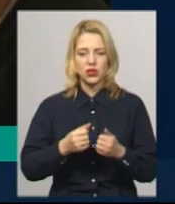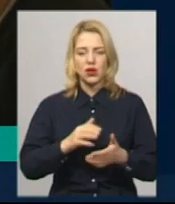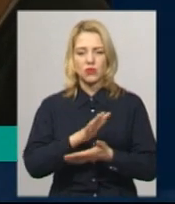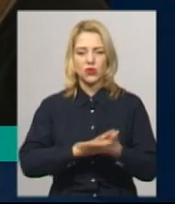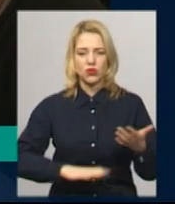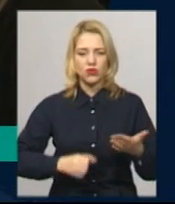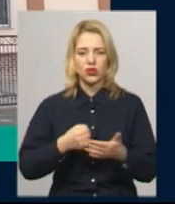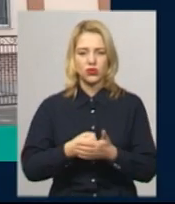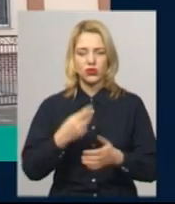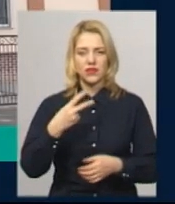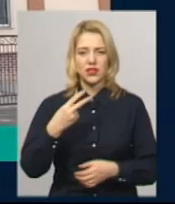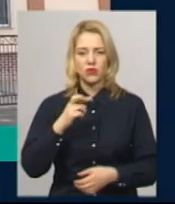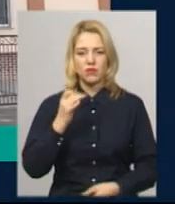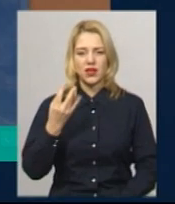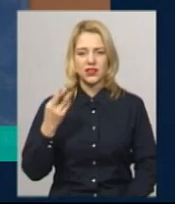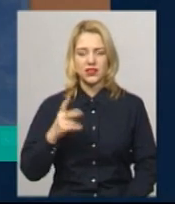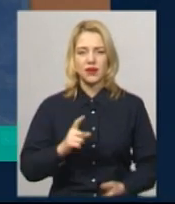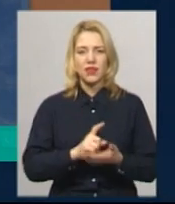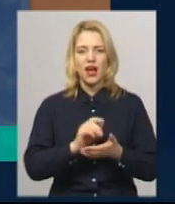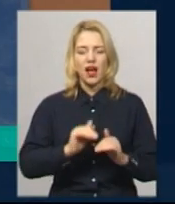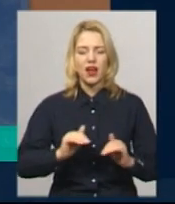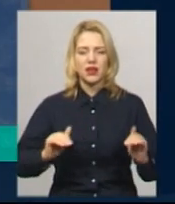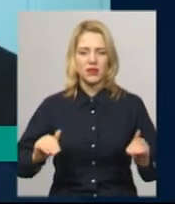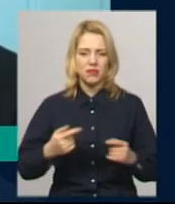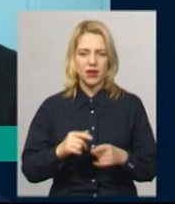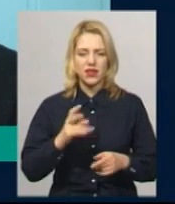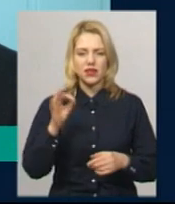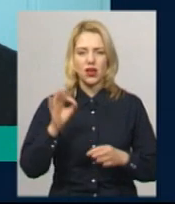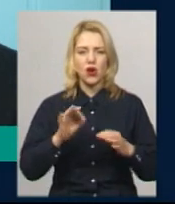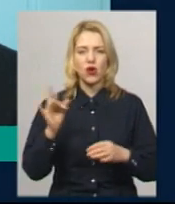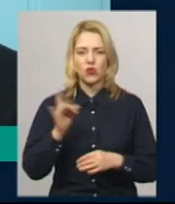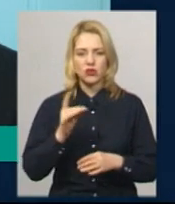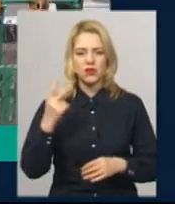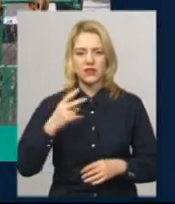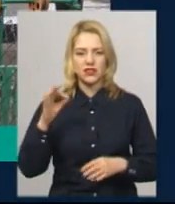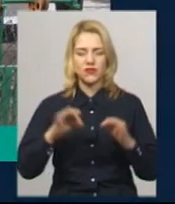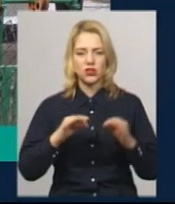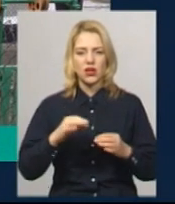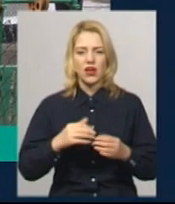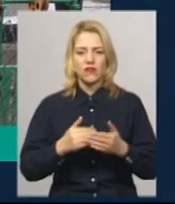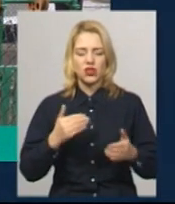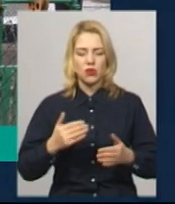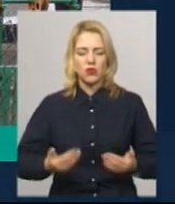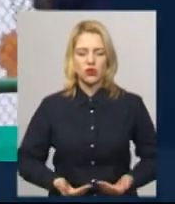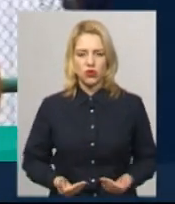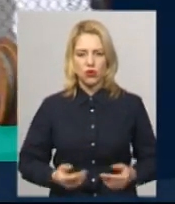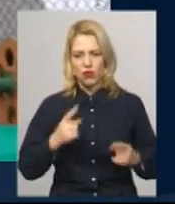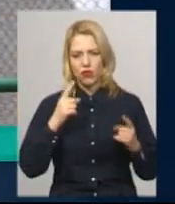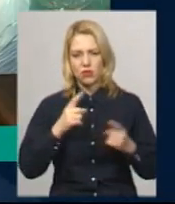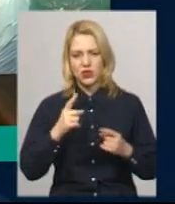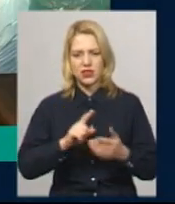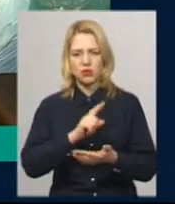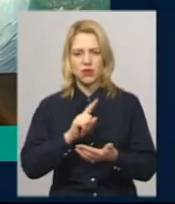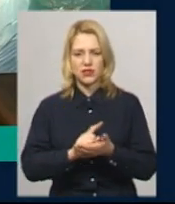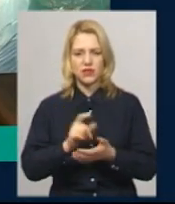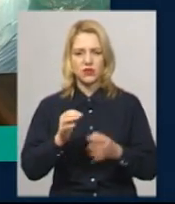20 березня. Аліменти у розмірі 50% від прожиткового мінімуму до повноліття зобов'язав сплачувати Полонський